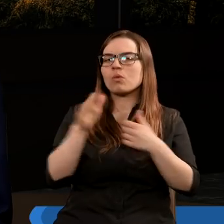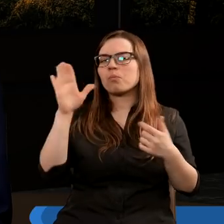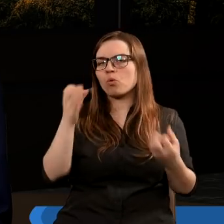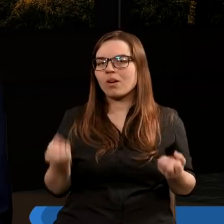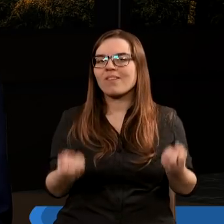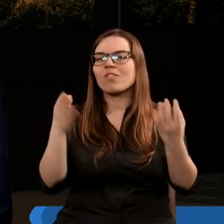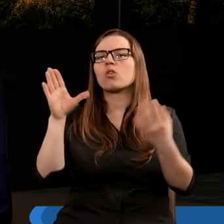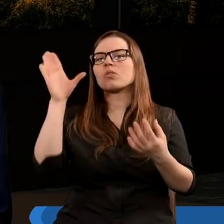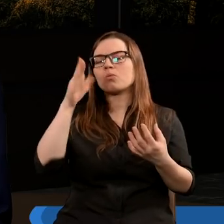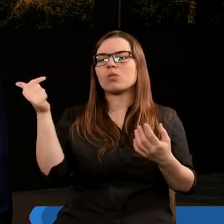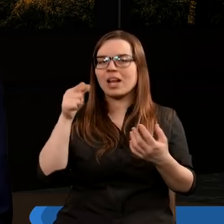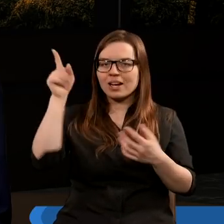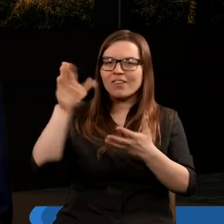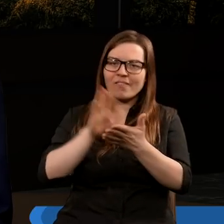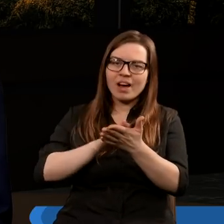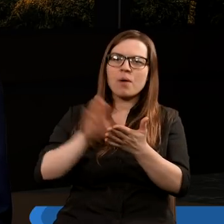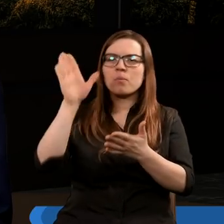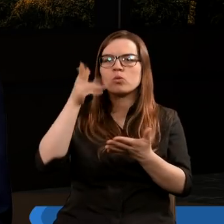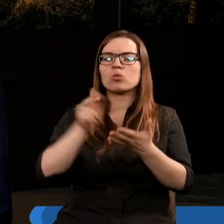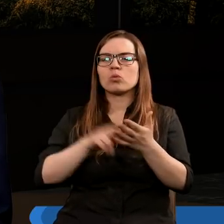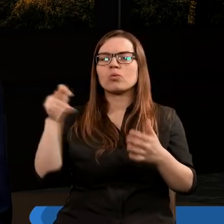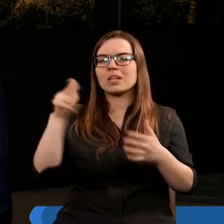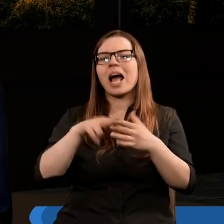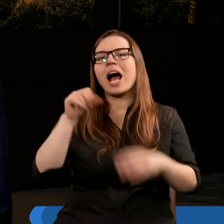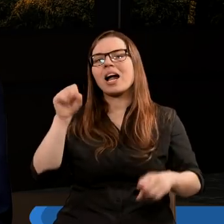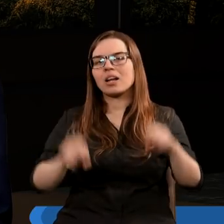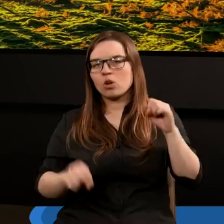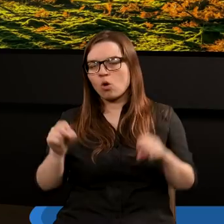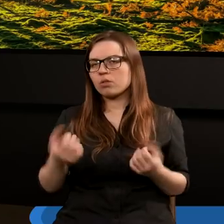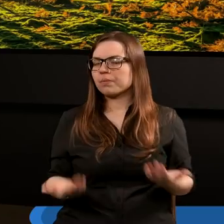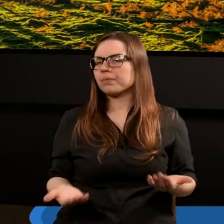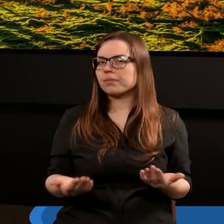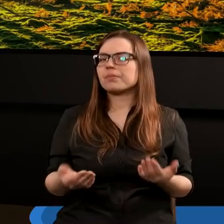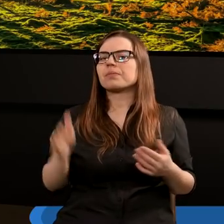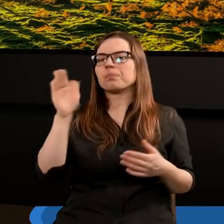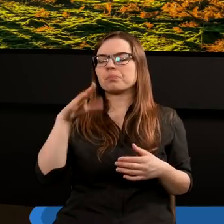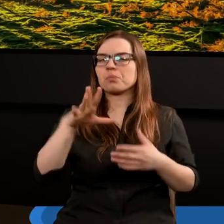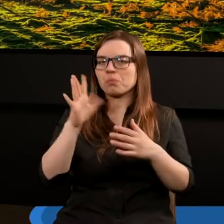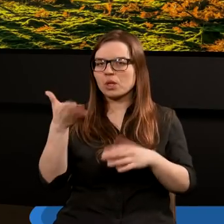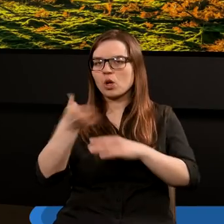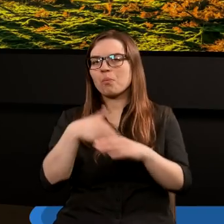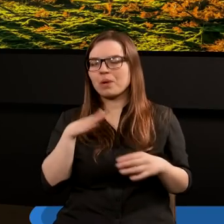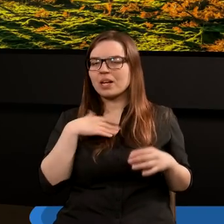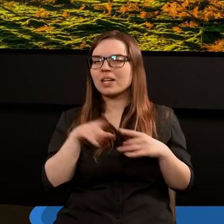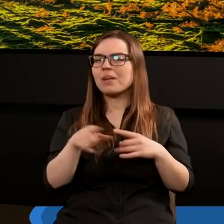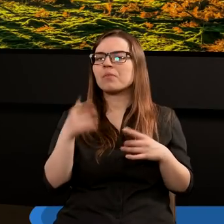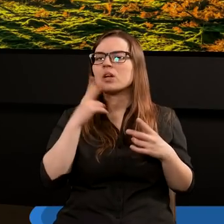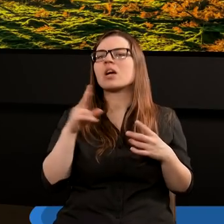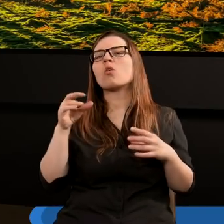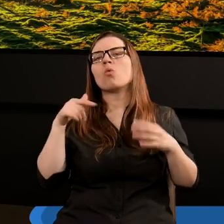Bóg stworzyciel, Bóg, któremu należy się chwała i oto Bóg, który przyszedł na sąd. Tak jak wcześniej mieliśmy w piątym rozdziale, chociażby